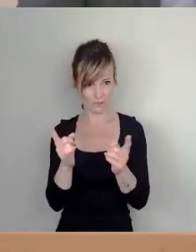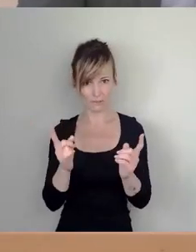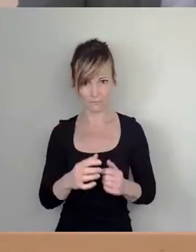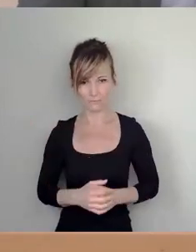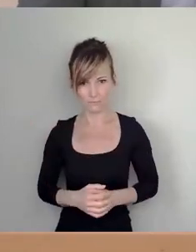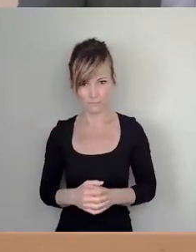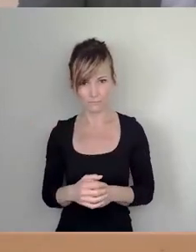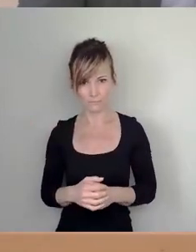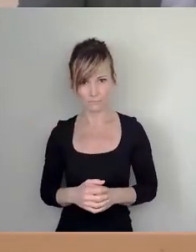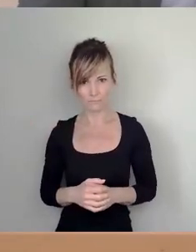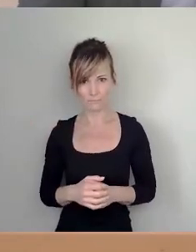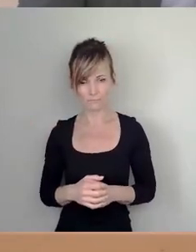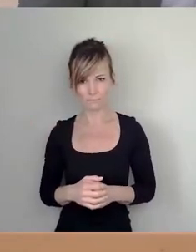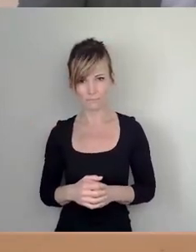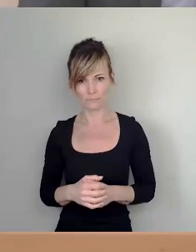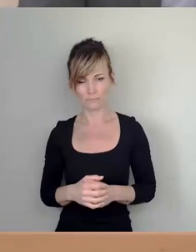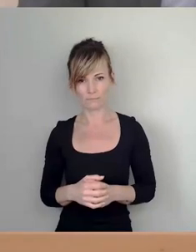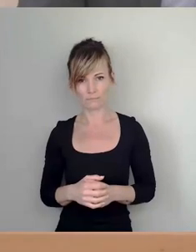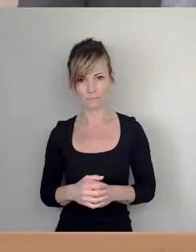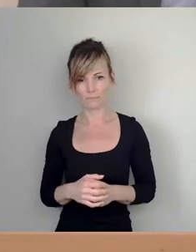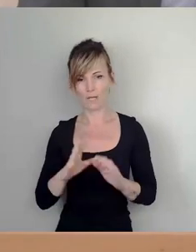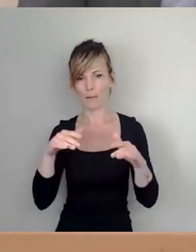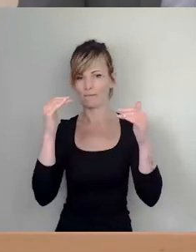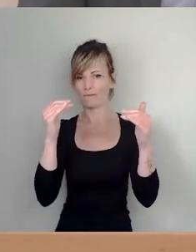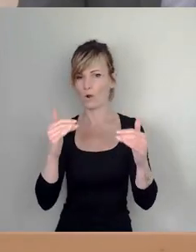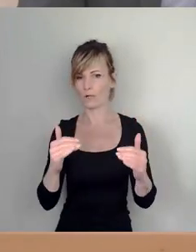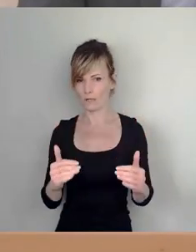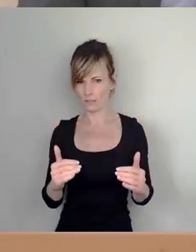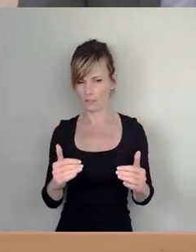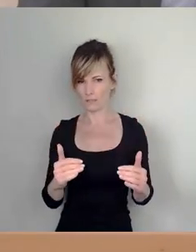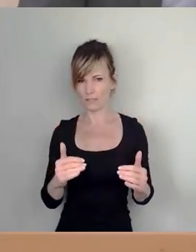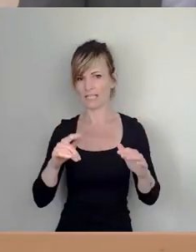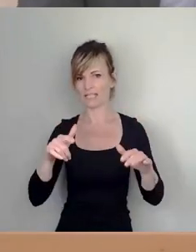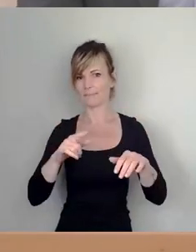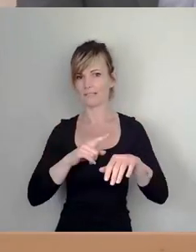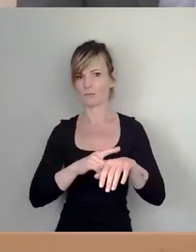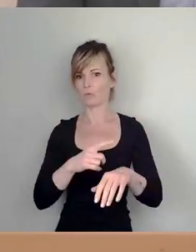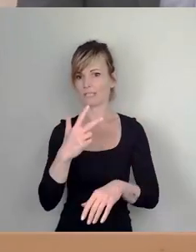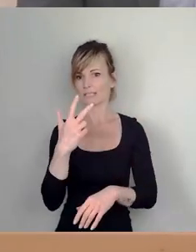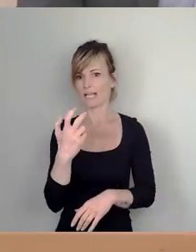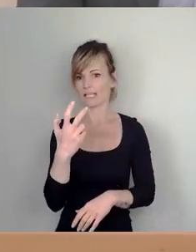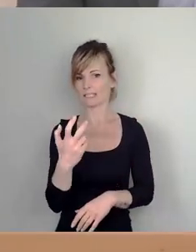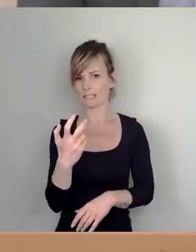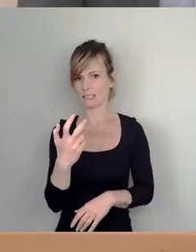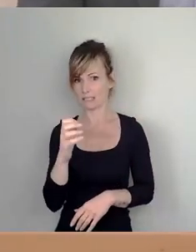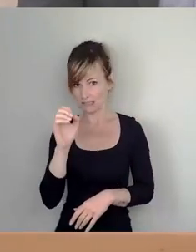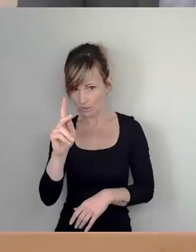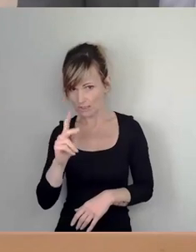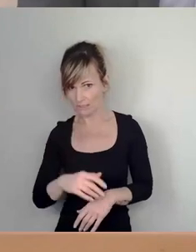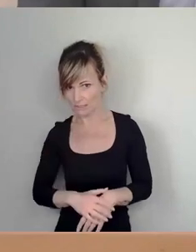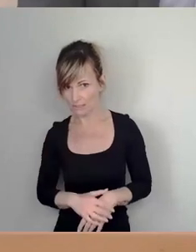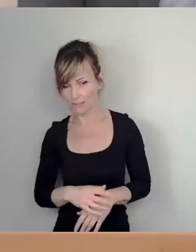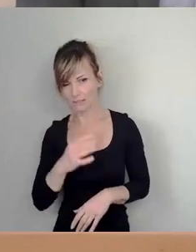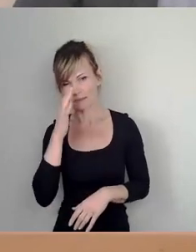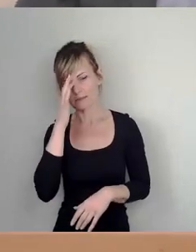jetzt rein von der Abfolge angehen, würde man mal sagen, 17.30 Uhr. Okay. Gut, und wir